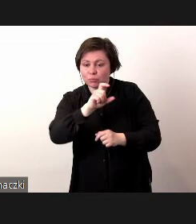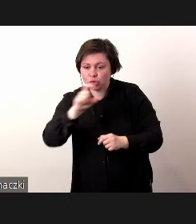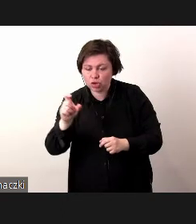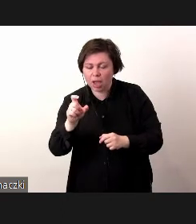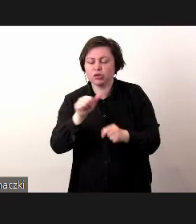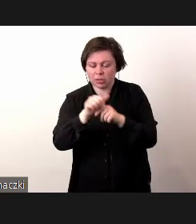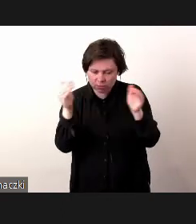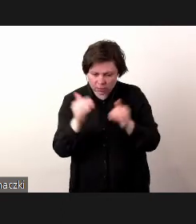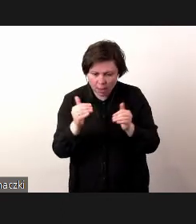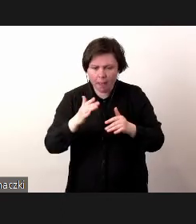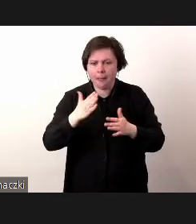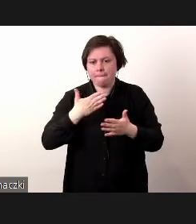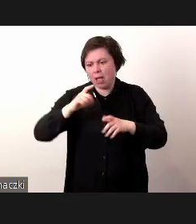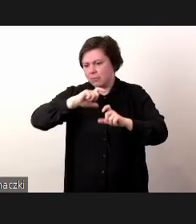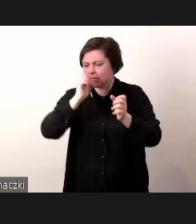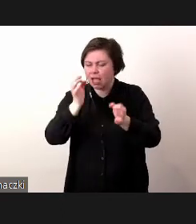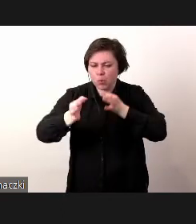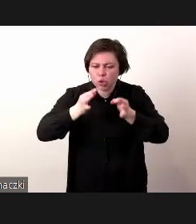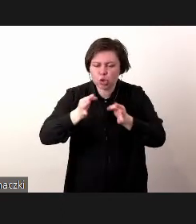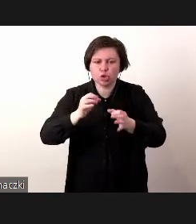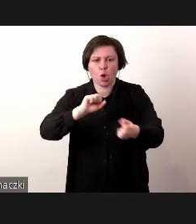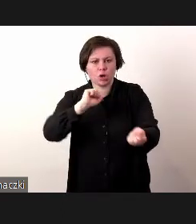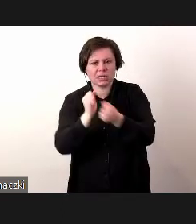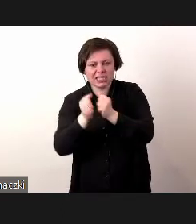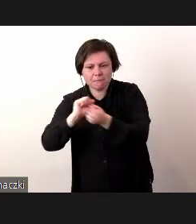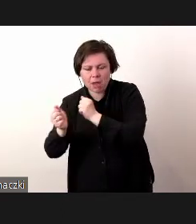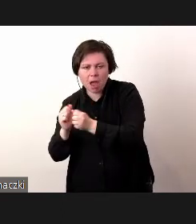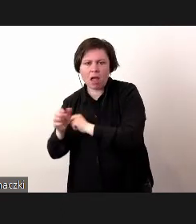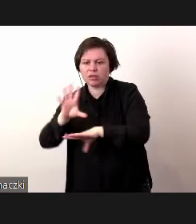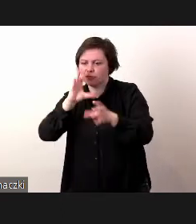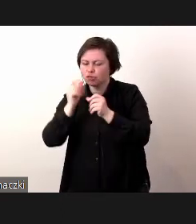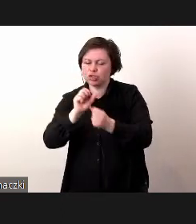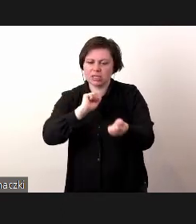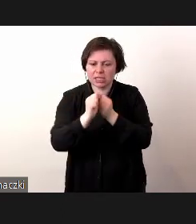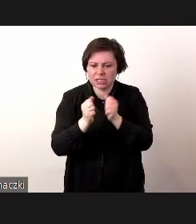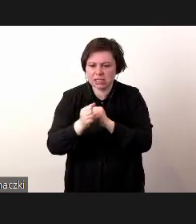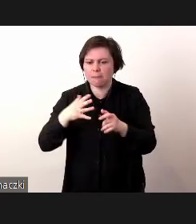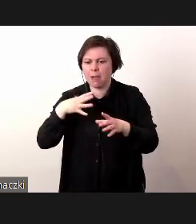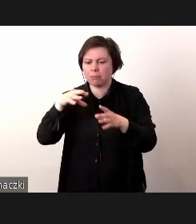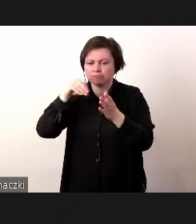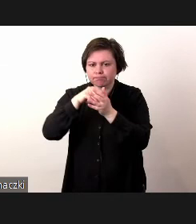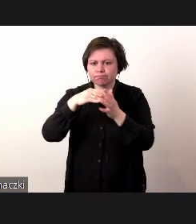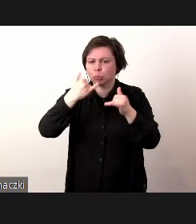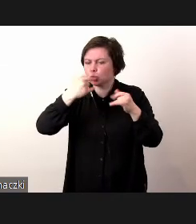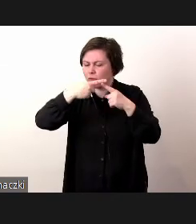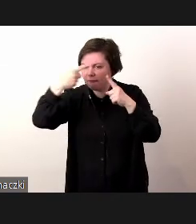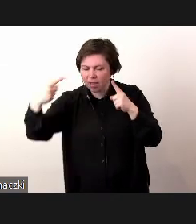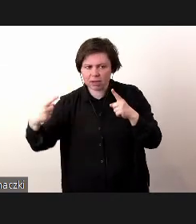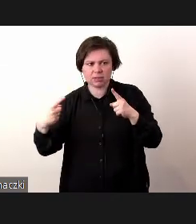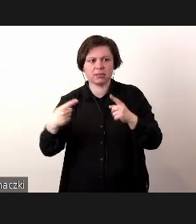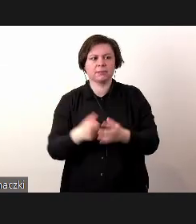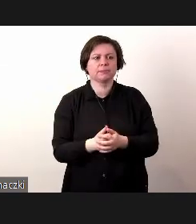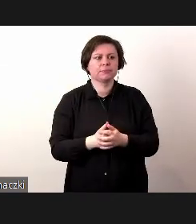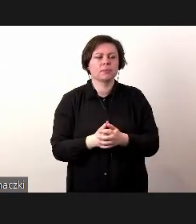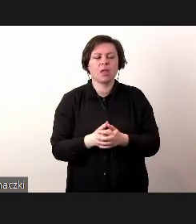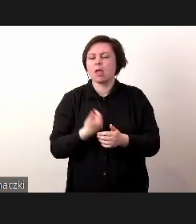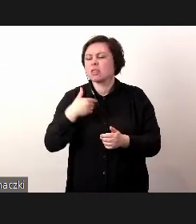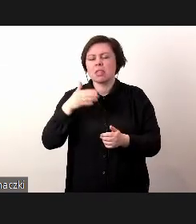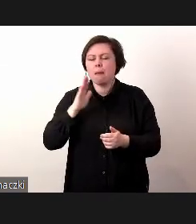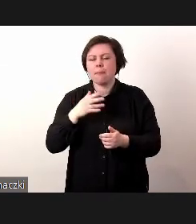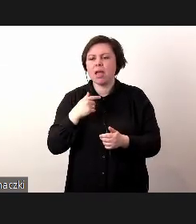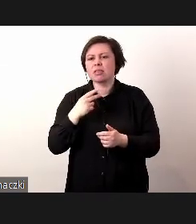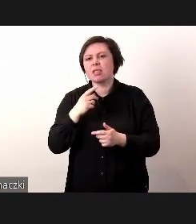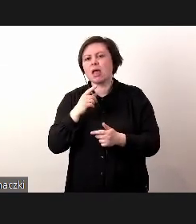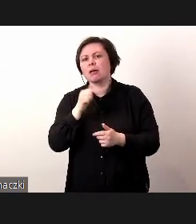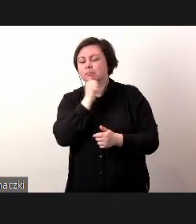Mamy całą historię zmian. Wszystkie zmiany są oczywiście wersjonowane. I nie będę ukrywał, że